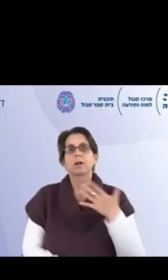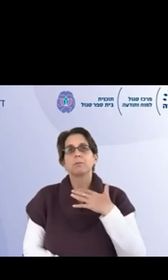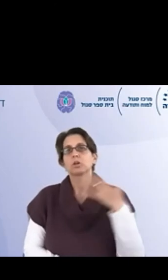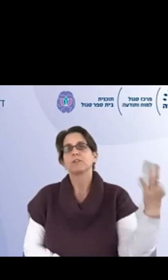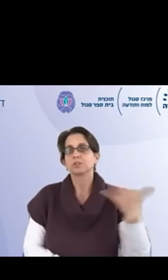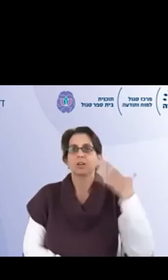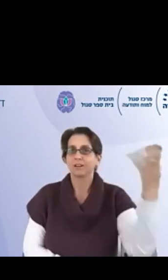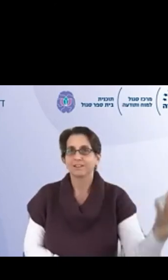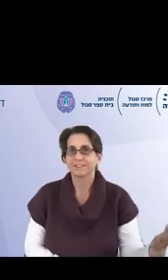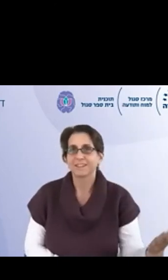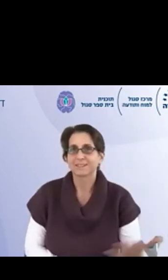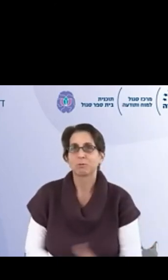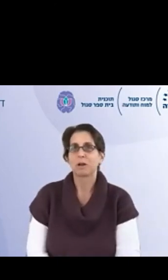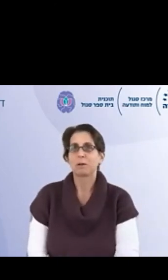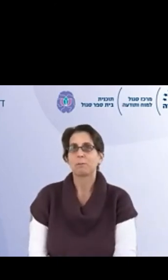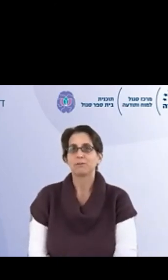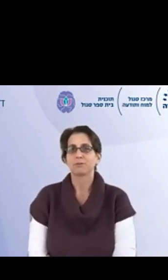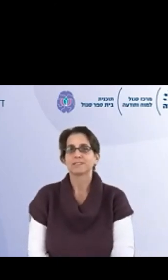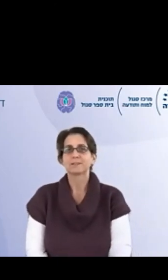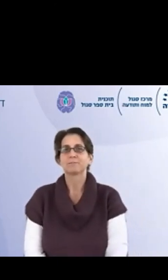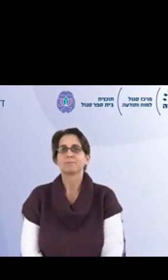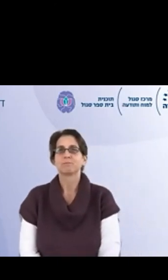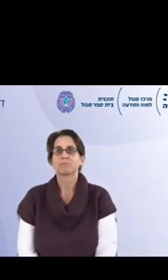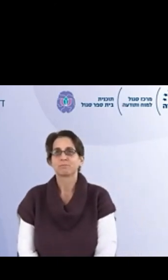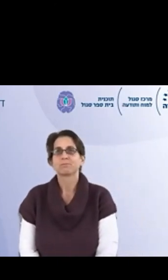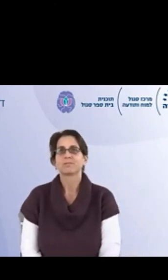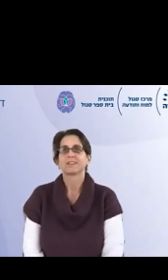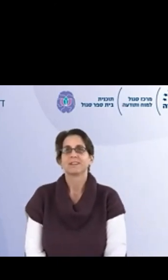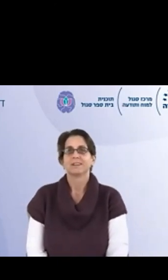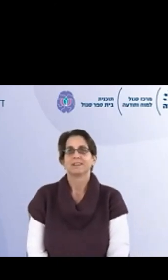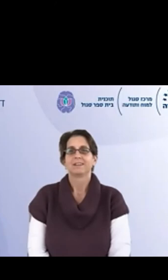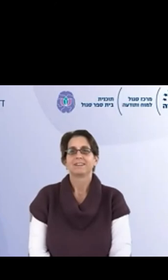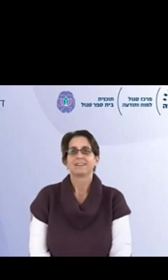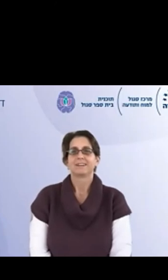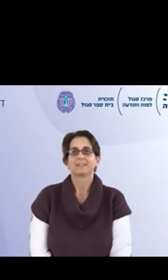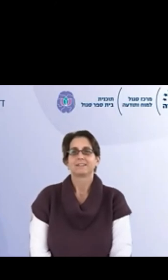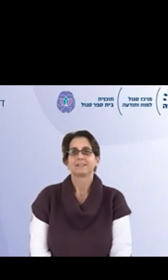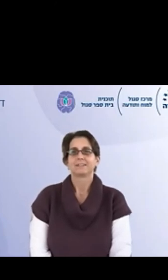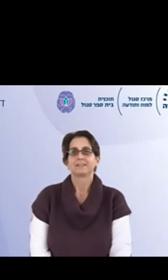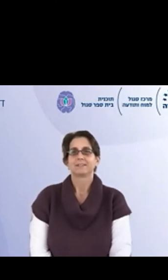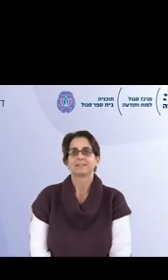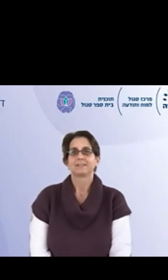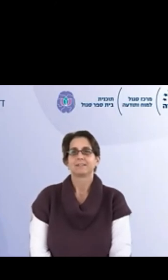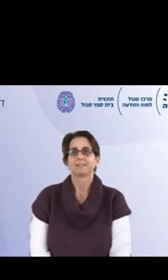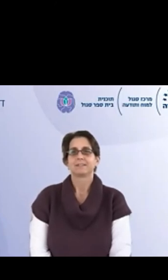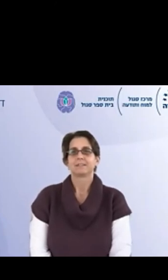מדהימים, גם עוד לפני שנכנסתם לעולם המיינפונט. תודה. אז באמת,